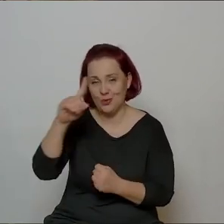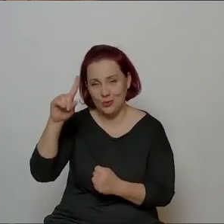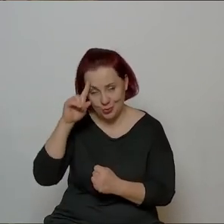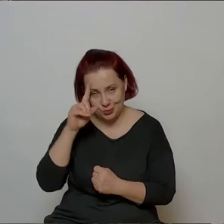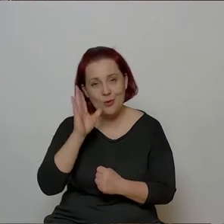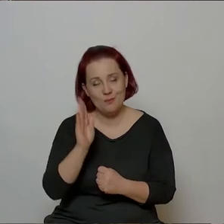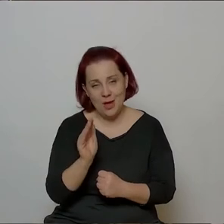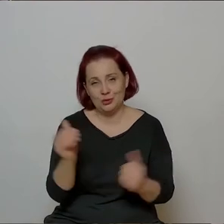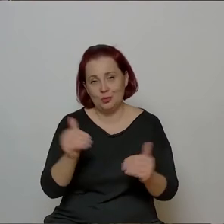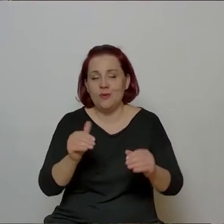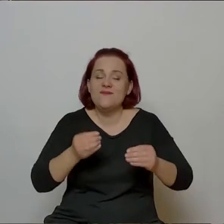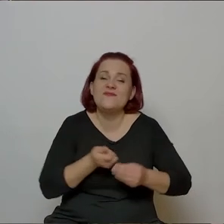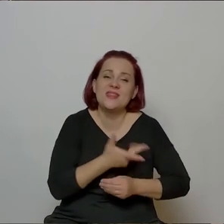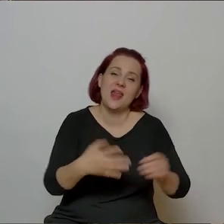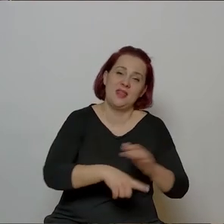zrobić.